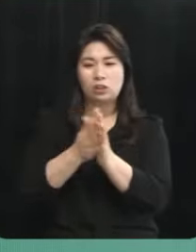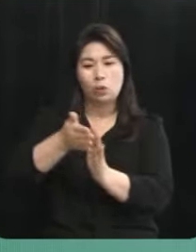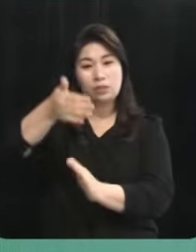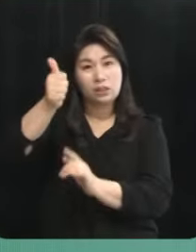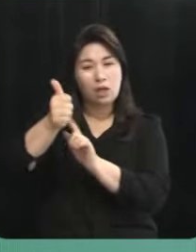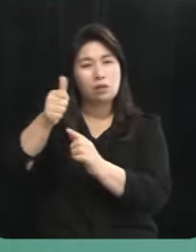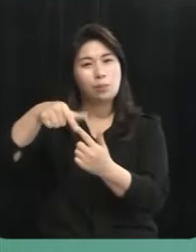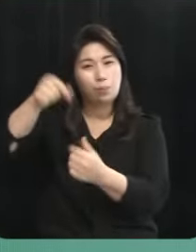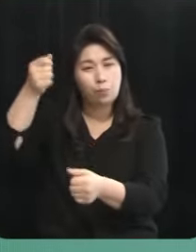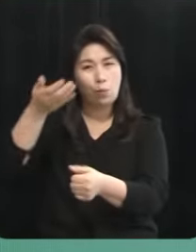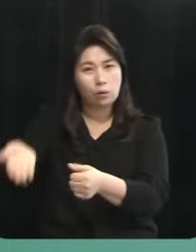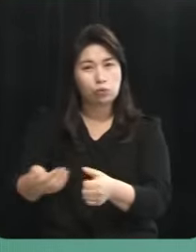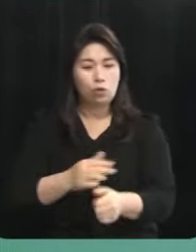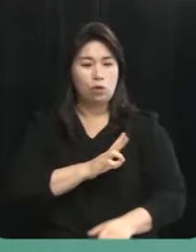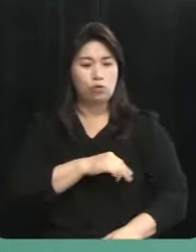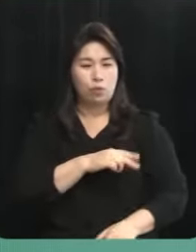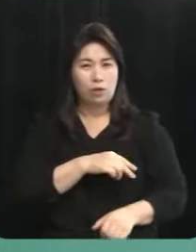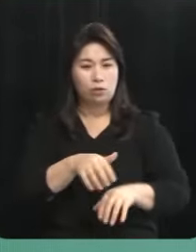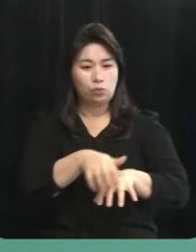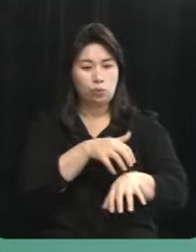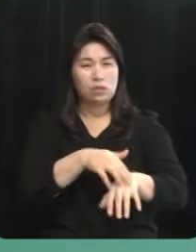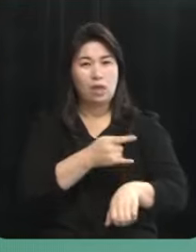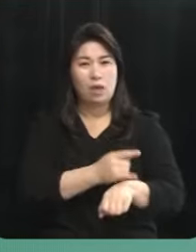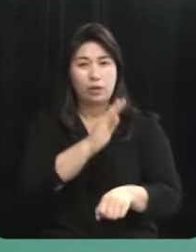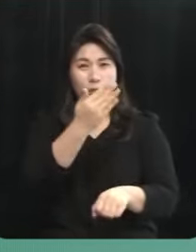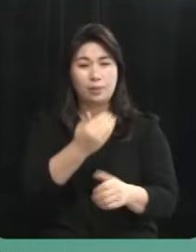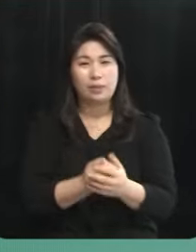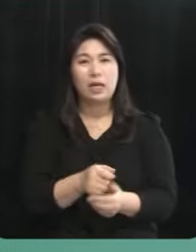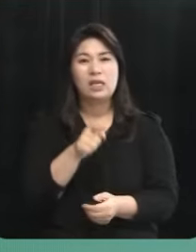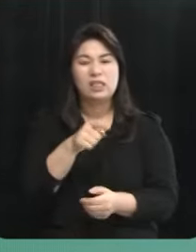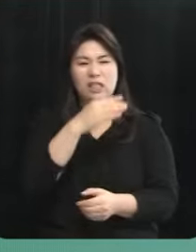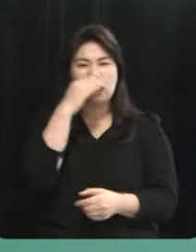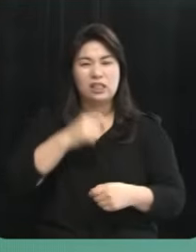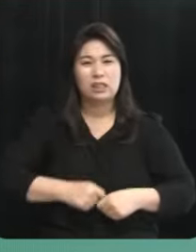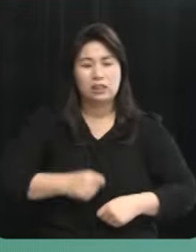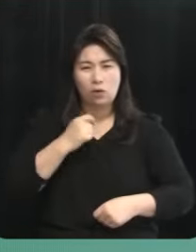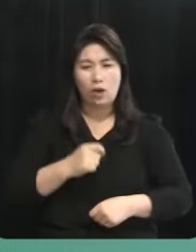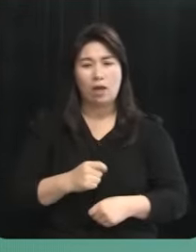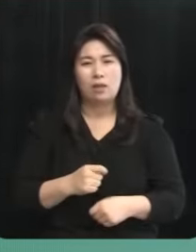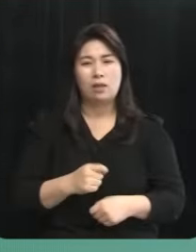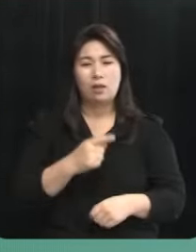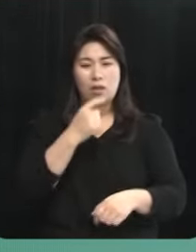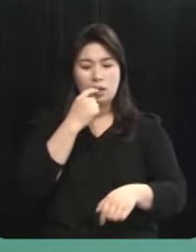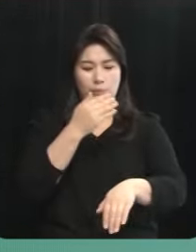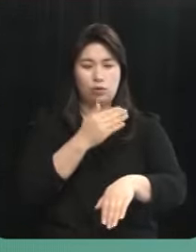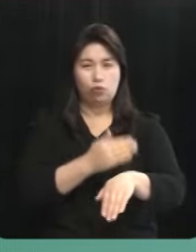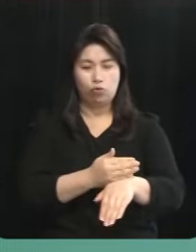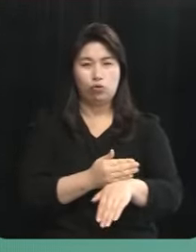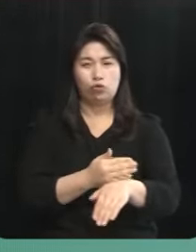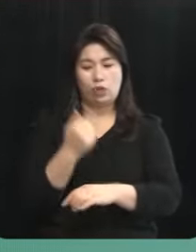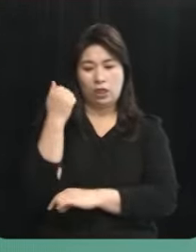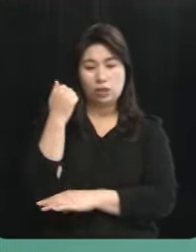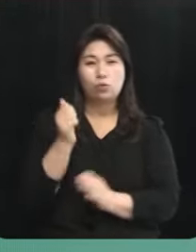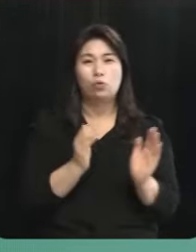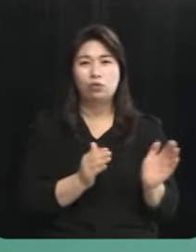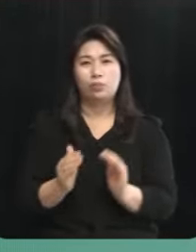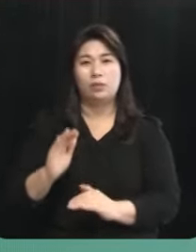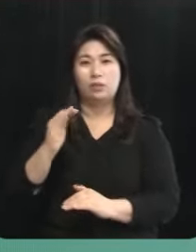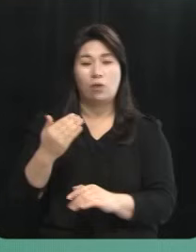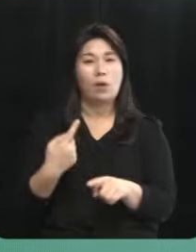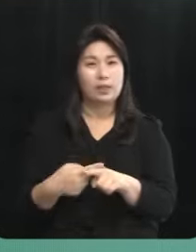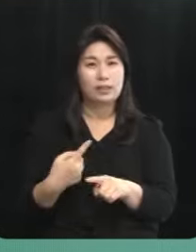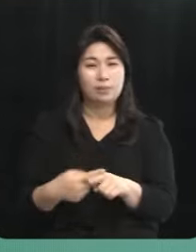뽑고 그리고 의회를 구성할 수 있어야 합니다 그것이 진정한 풀뿌리 민주주의의 체계를 마련하는 것입니다